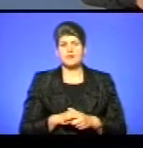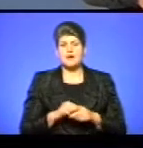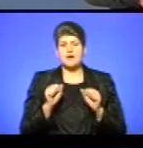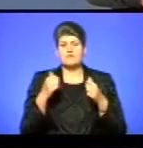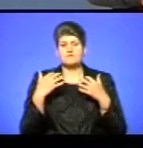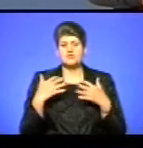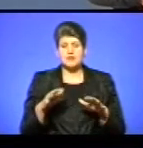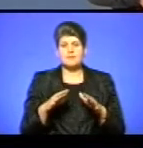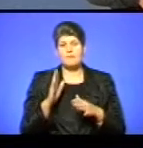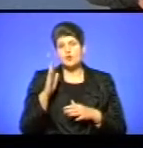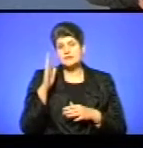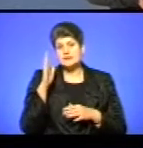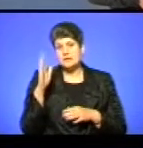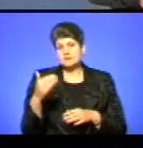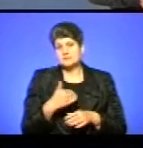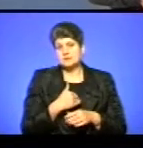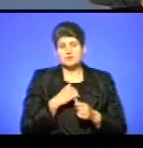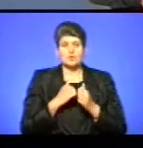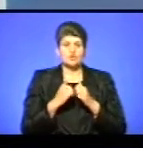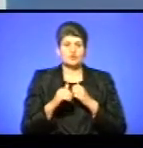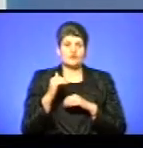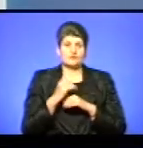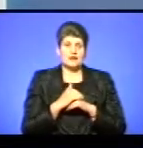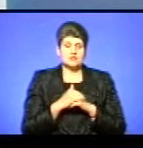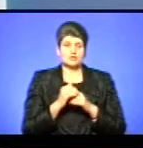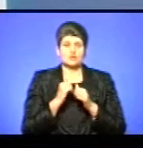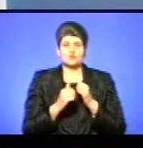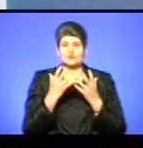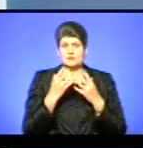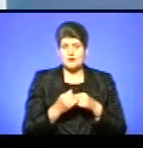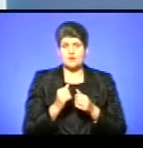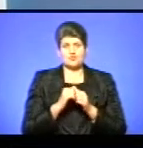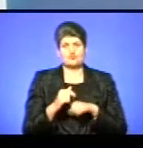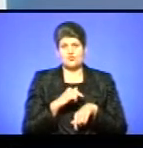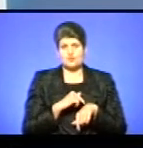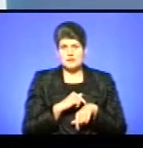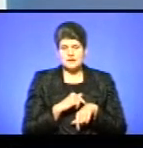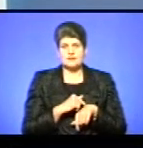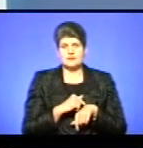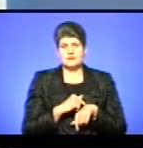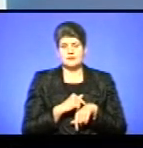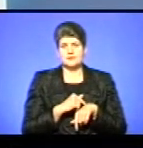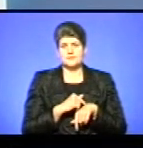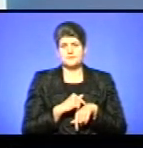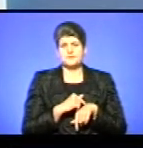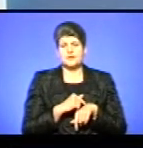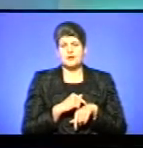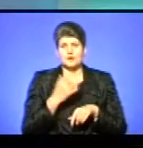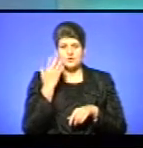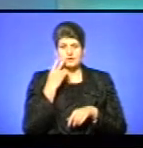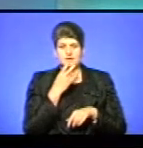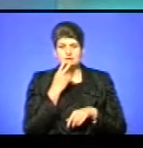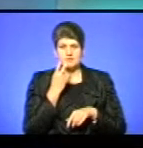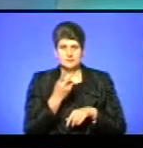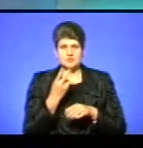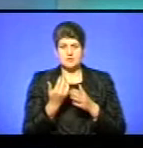подальша мотивація кожного вечора, кожного дня, кожної години, коли напруга і градус зростав, коли ти передивляєшся